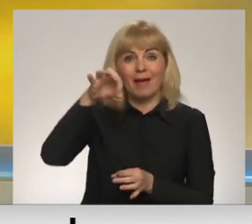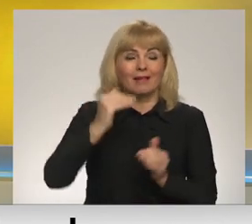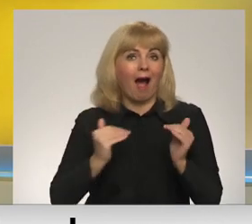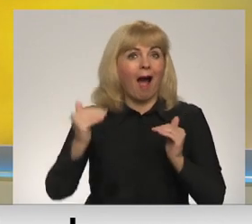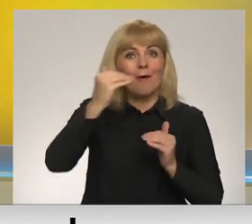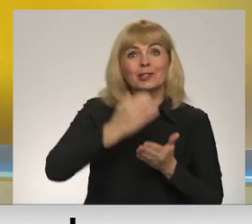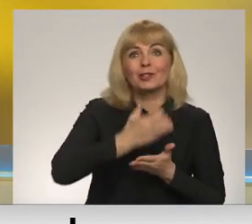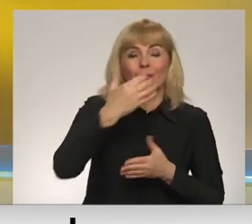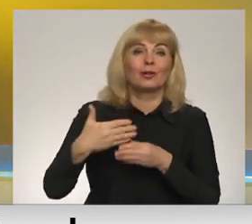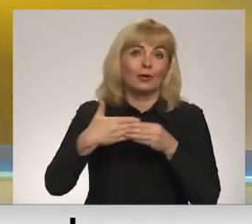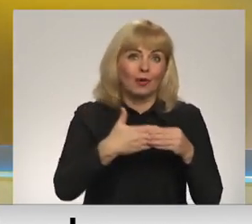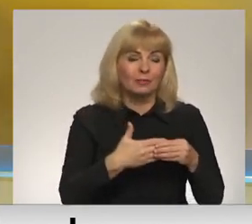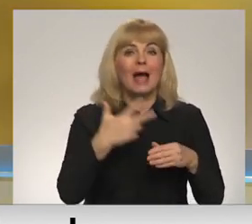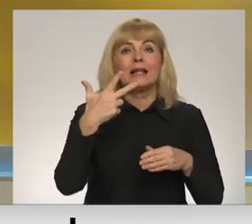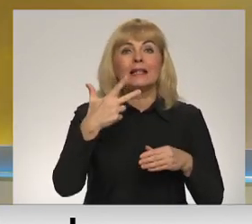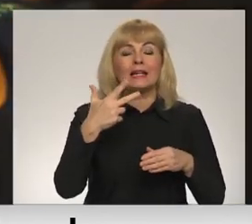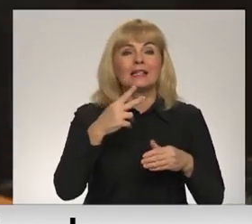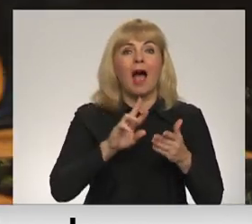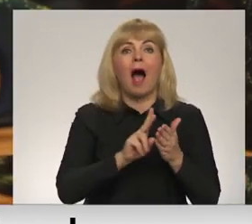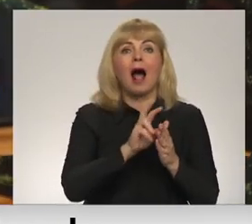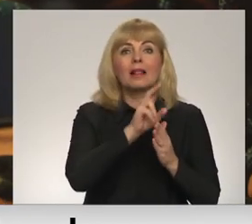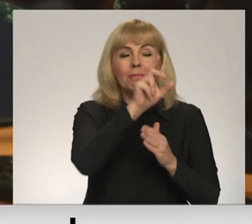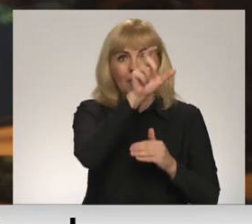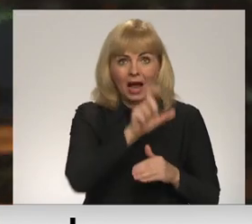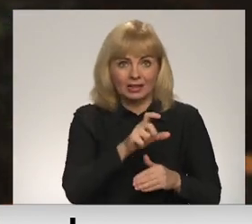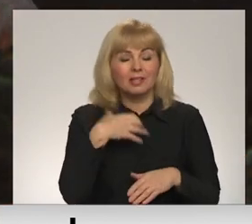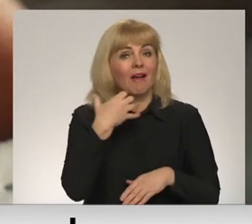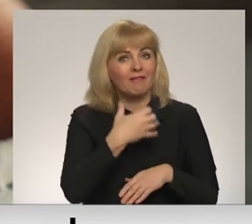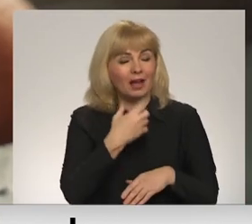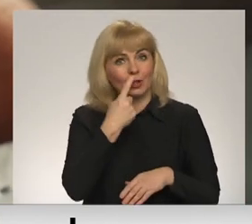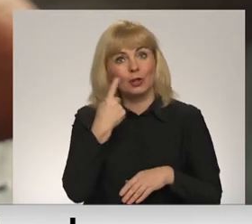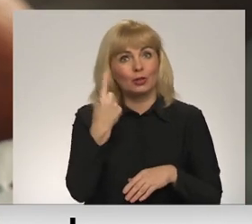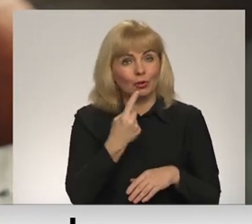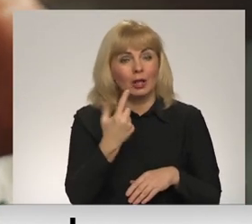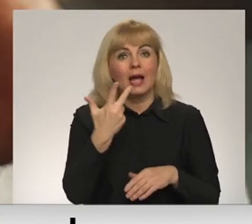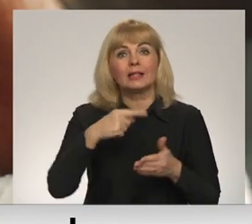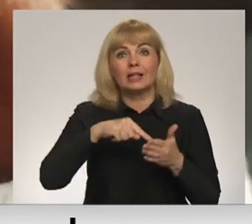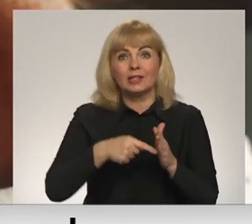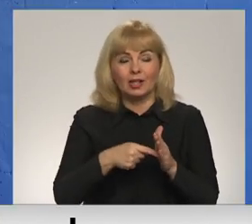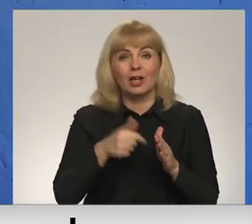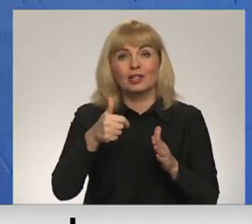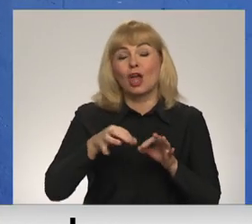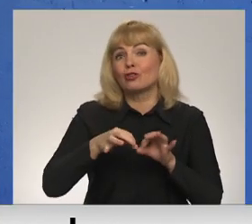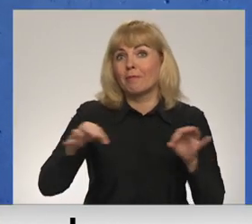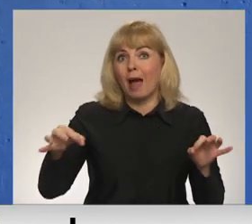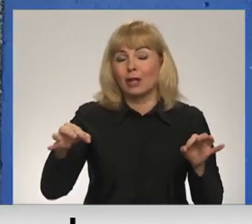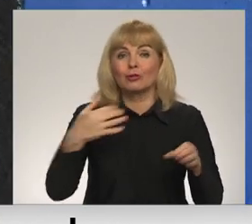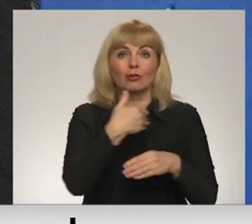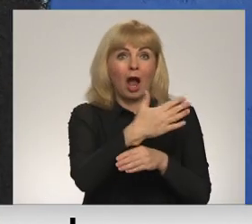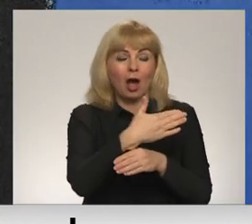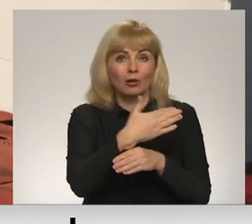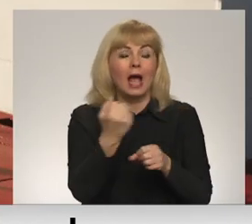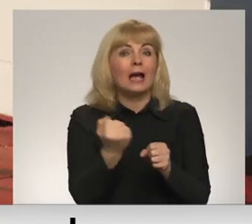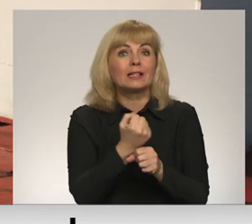tornī nogādāja trīs alpinisti un, lai to paveiktu, bija vajadzīga stunda. Trīs reiz sešus metrus lielais karogs izgatavots